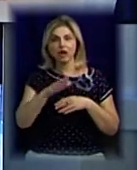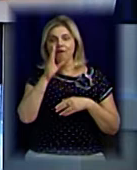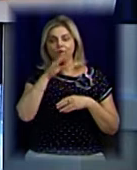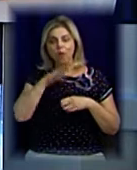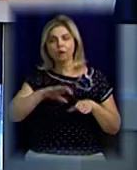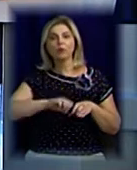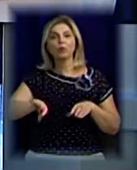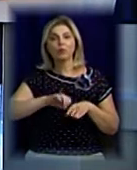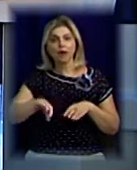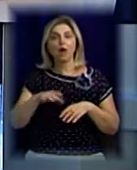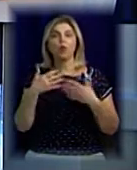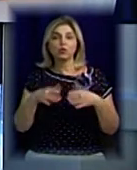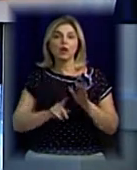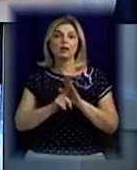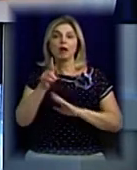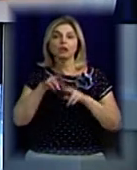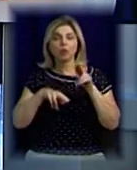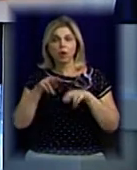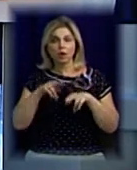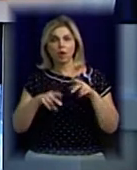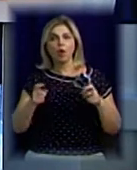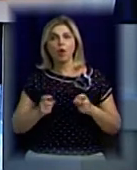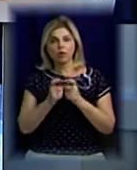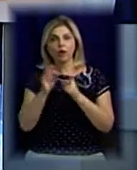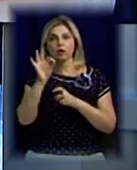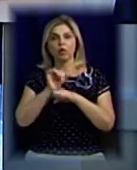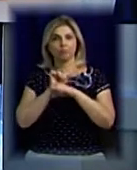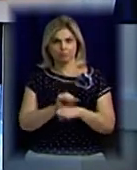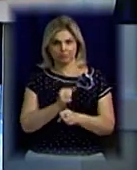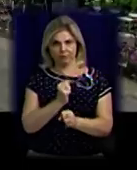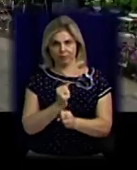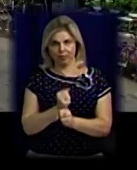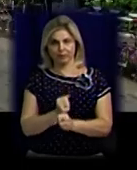яку вже почали будувати. Конфлікт призвів до призупинення робіт.